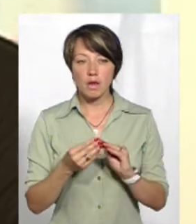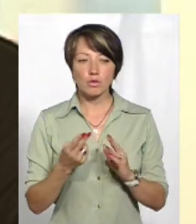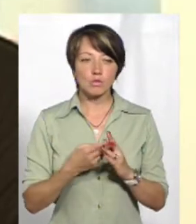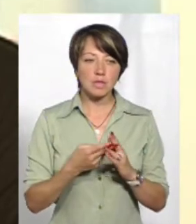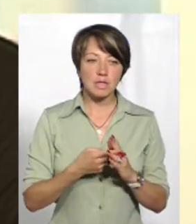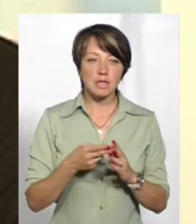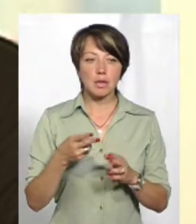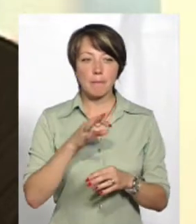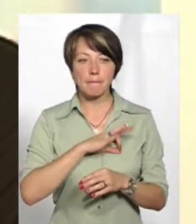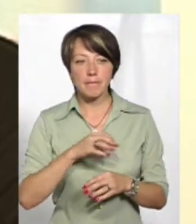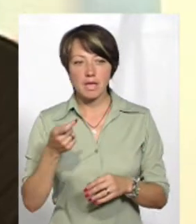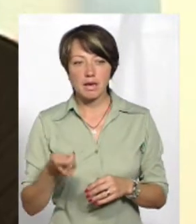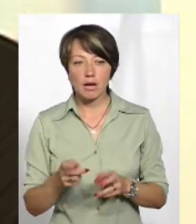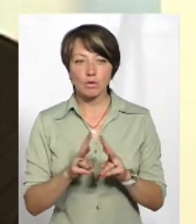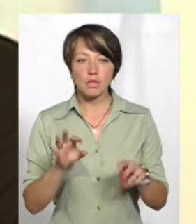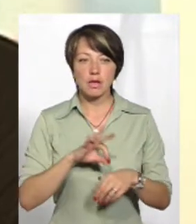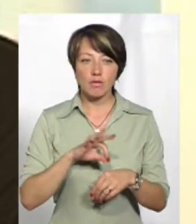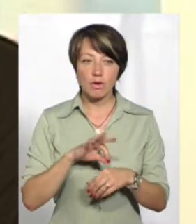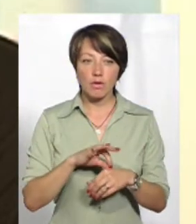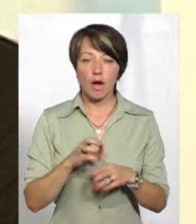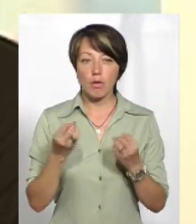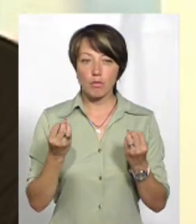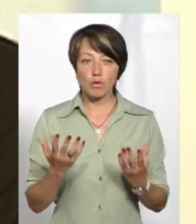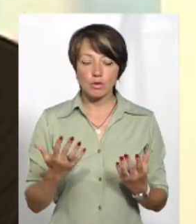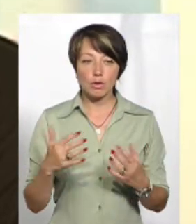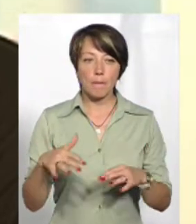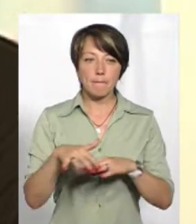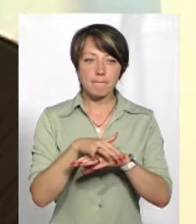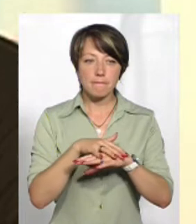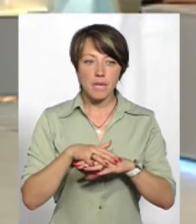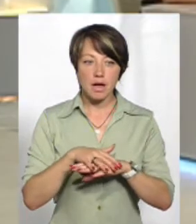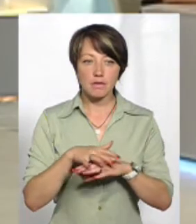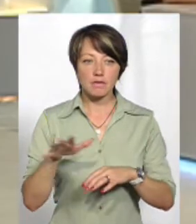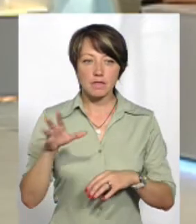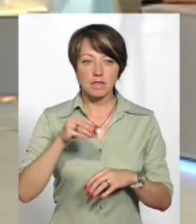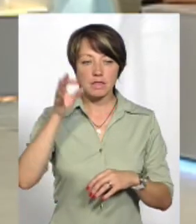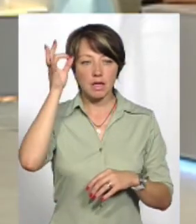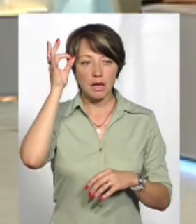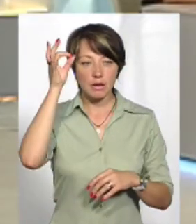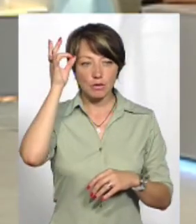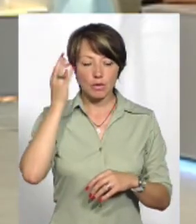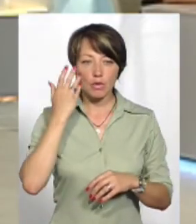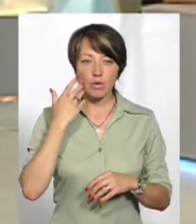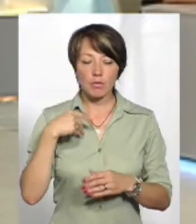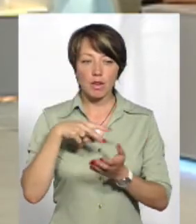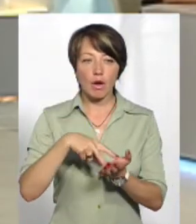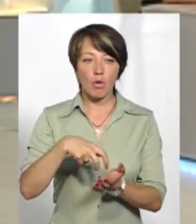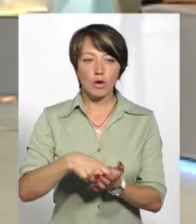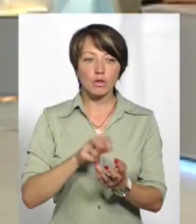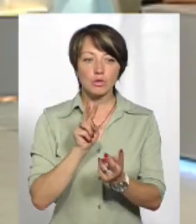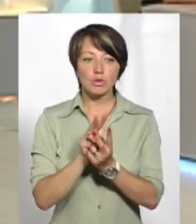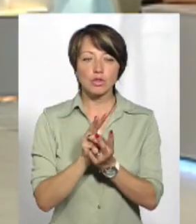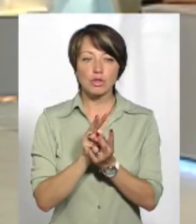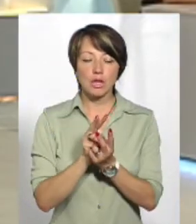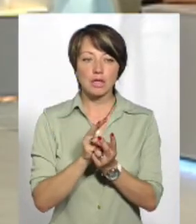субсидії, в кого пільга, в кого десь хтось захворів. А просто масово ми, мабуть, всі вспоминаємо, коли ми на колінах зустрічали